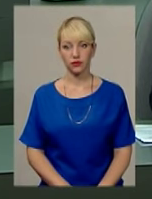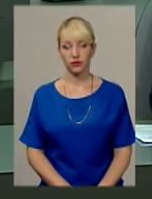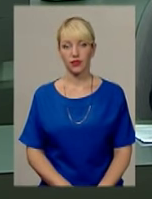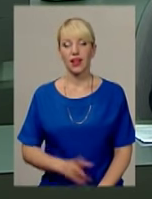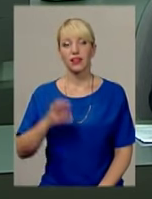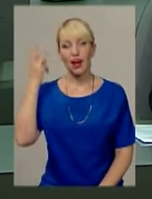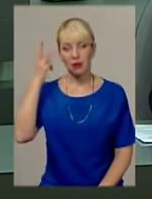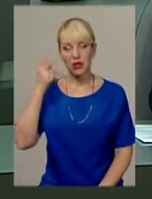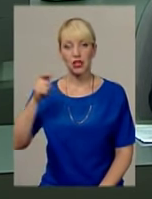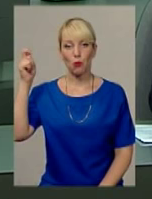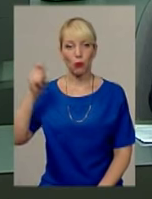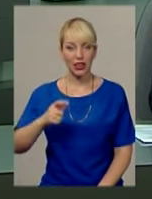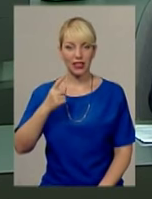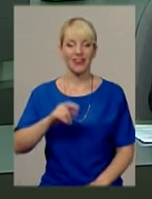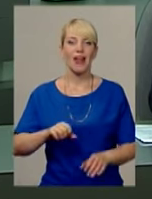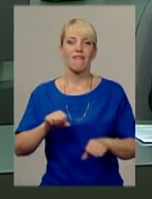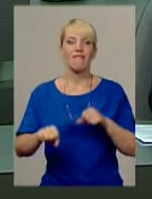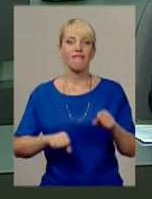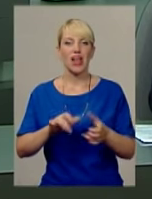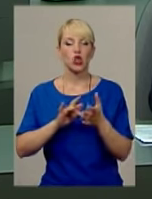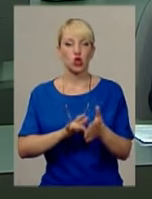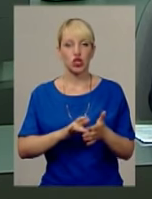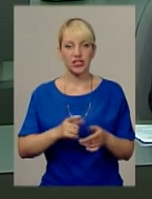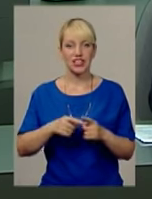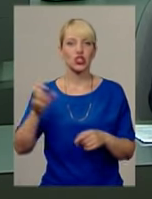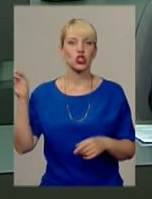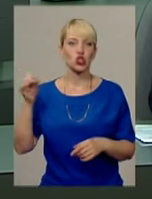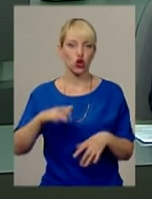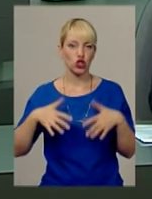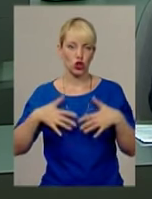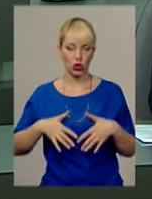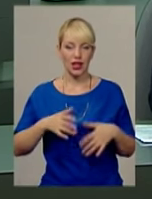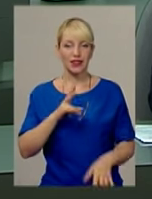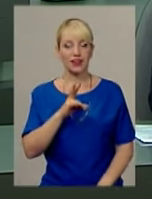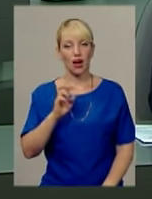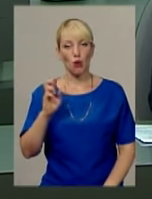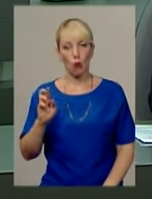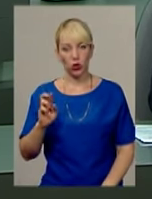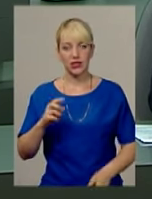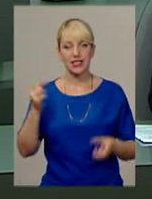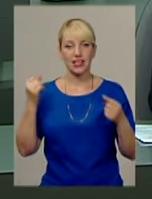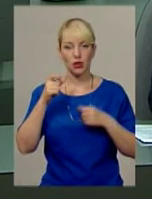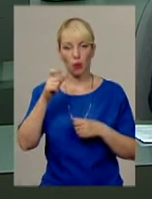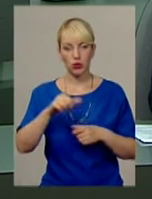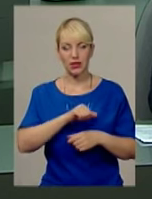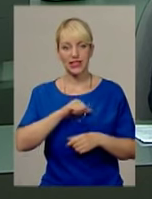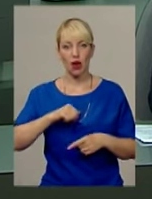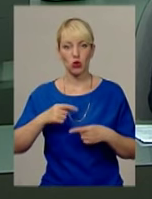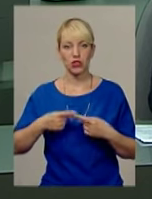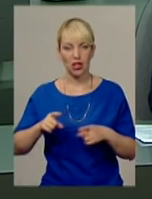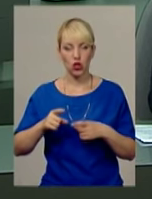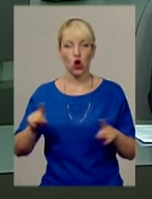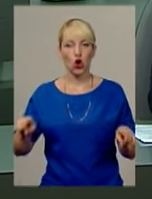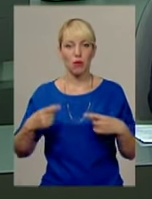На Хмельниччину приїхав велотурист із сонячної Грузії Нодар Берідзе. Спортсмен самостійно організував